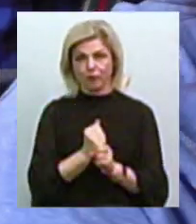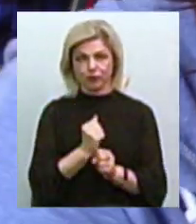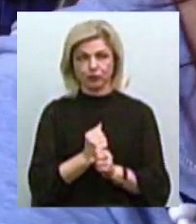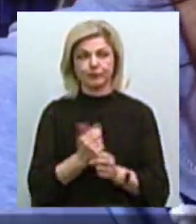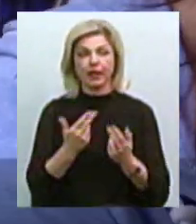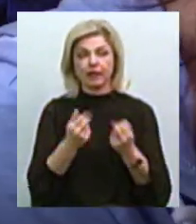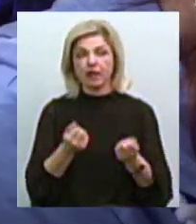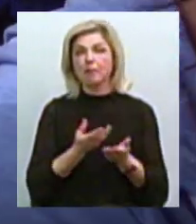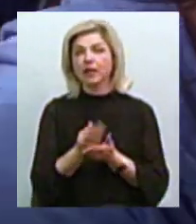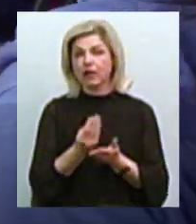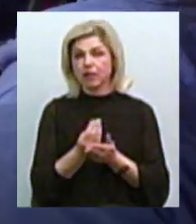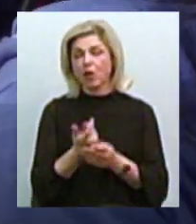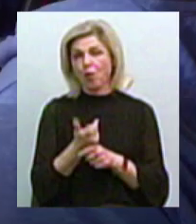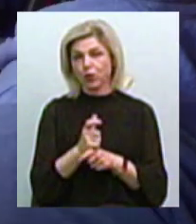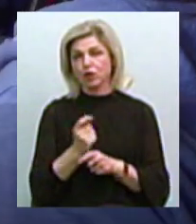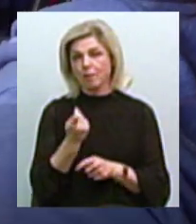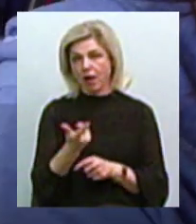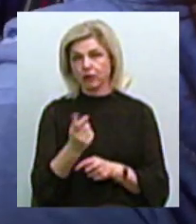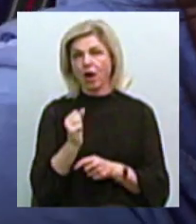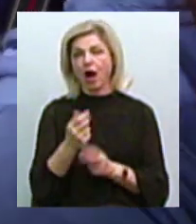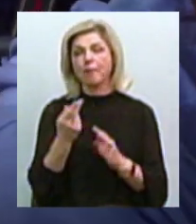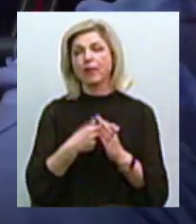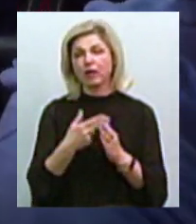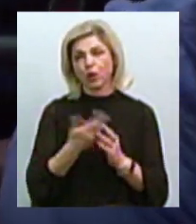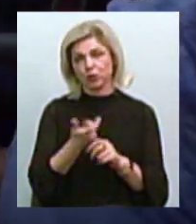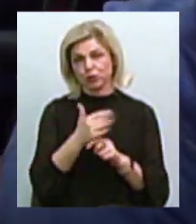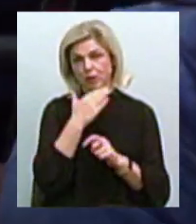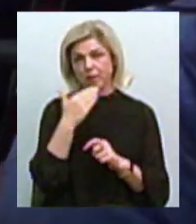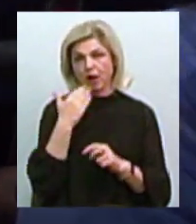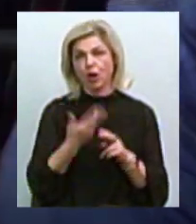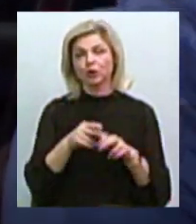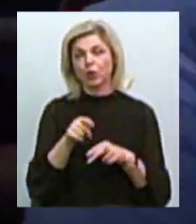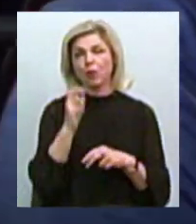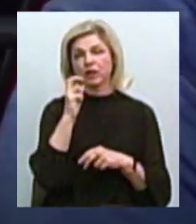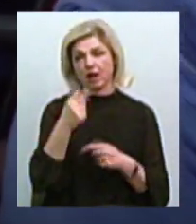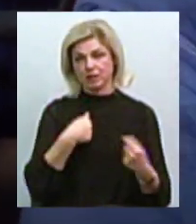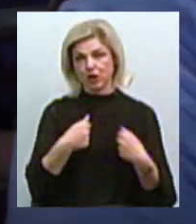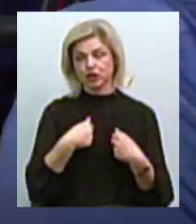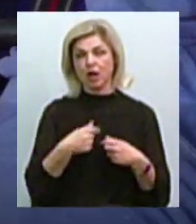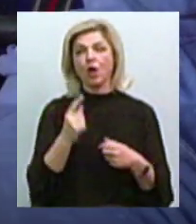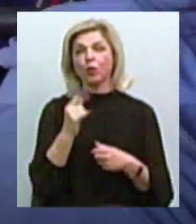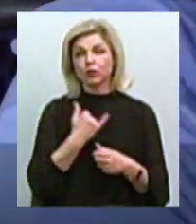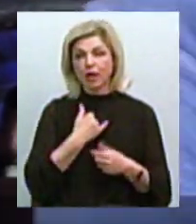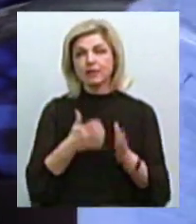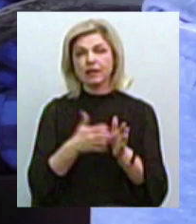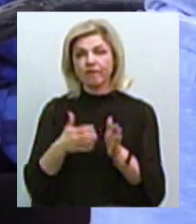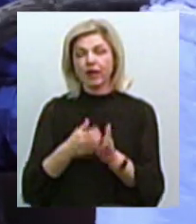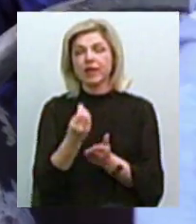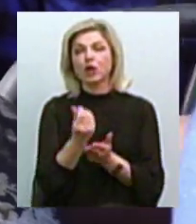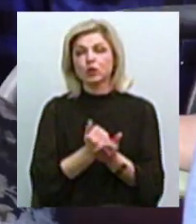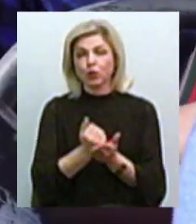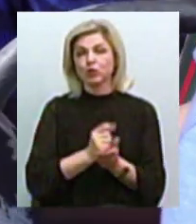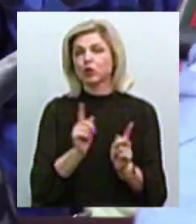звичайно, платників у нас досить мало, а пільговиків дуже багато. Тому електротранс страждає. У нас таким чином не вистачає ресурсів щось